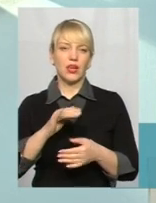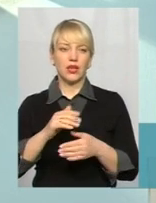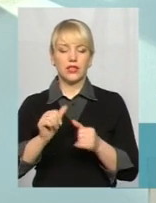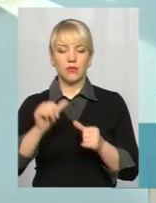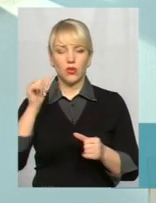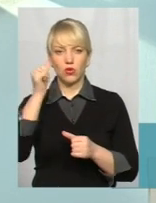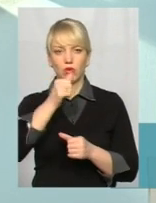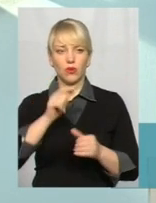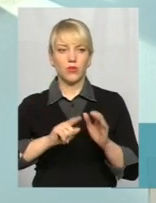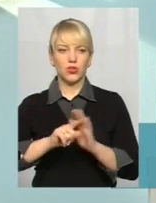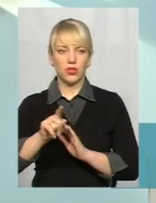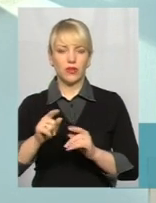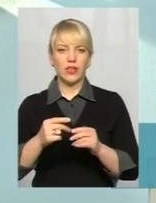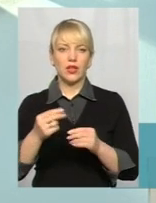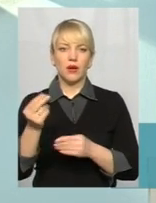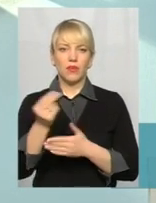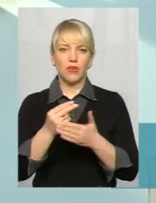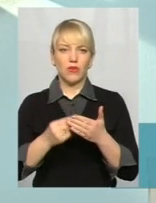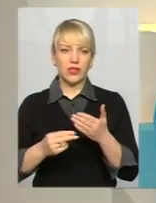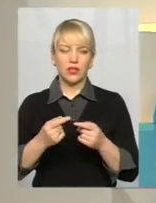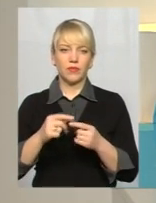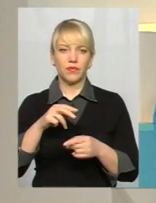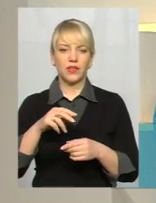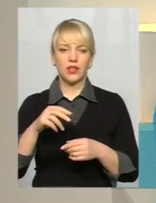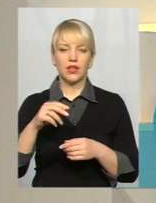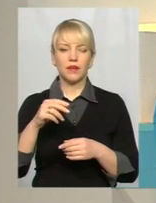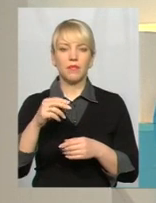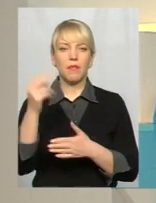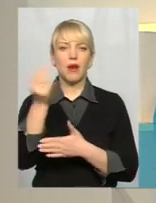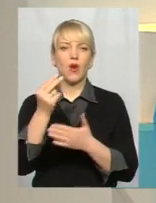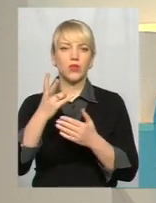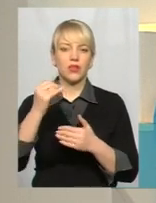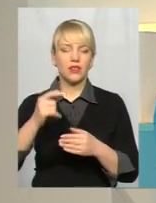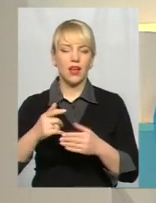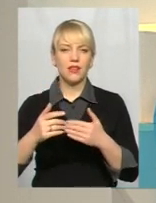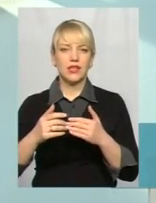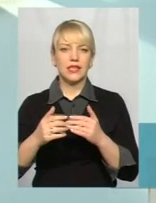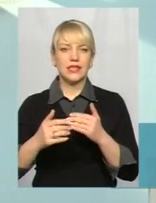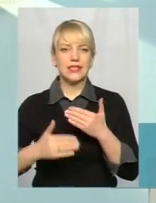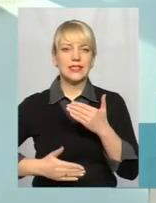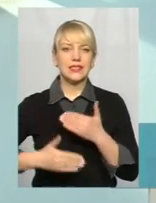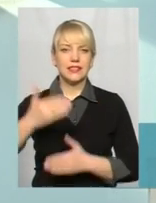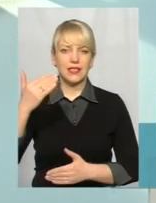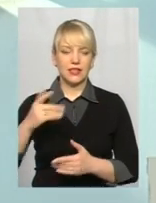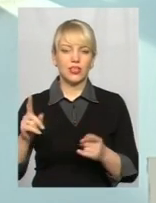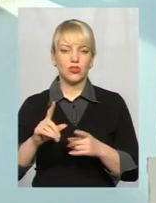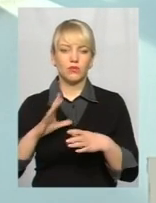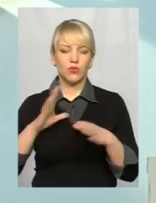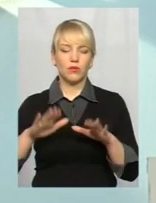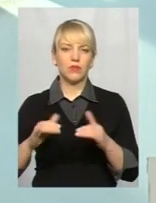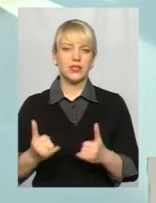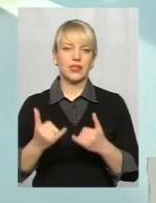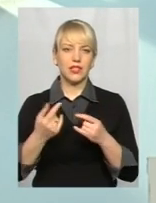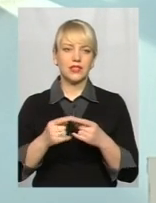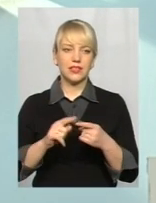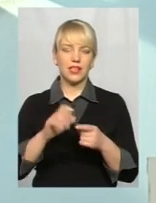почали практику малювати мурали на глухих стінах, і теж для того, щоб було місце для цих арт-проєктів, тому що вони, в принципі, є